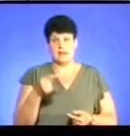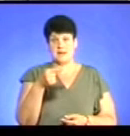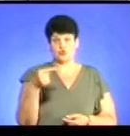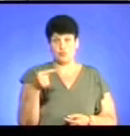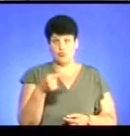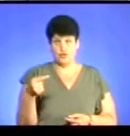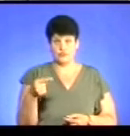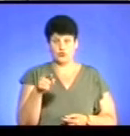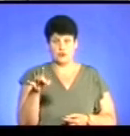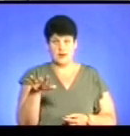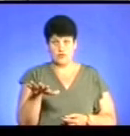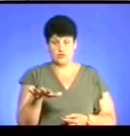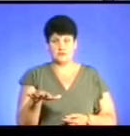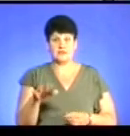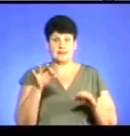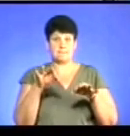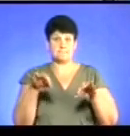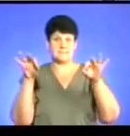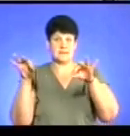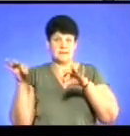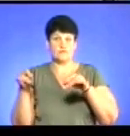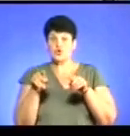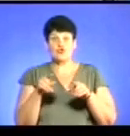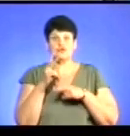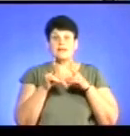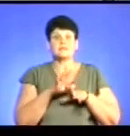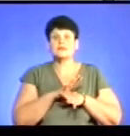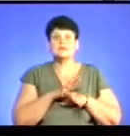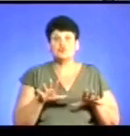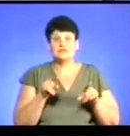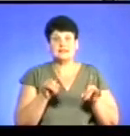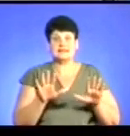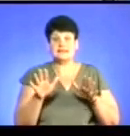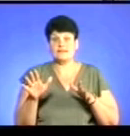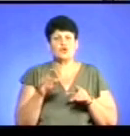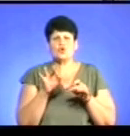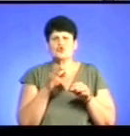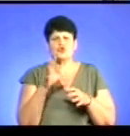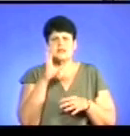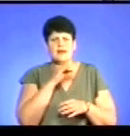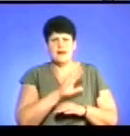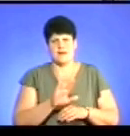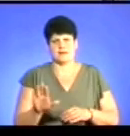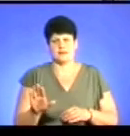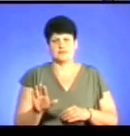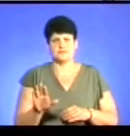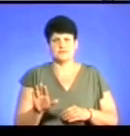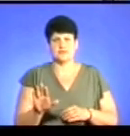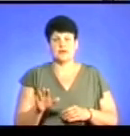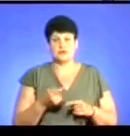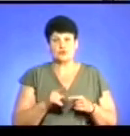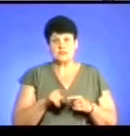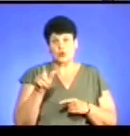поверсі, там, в тому районі, він там вішає білизни, так і інші. Жодних в нього скарг не було на їхні дії. Нічого в нього не пропадало, не крали, розумієте? То я цій